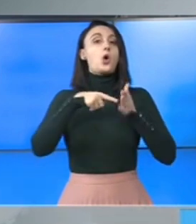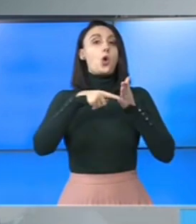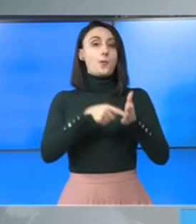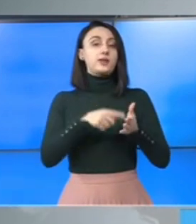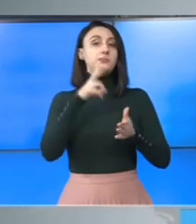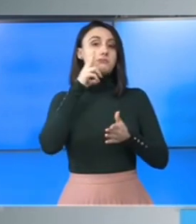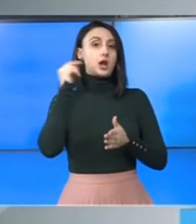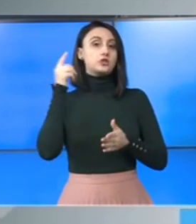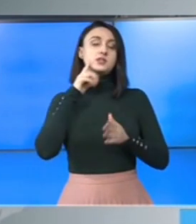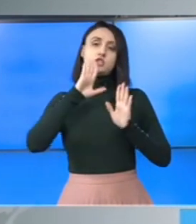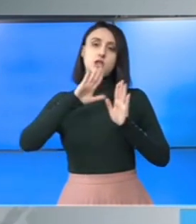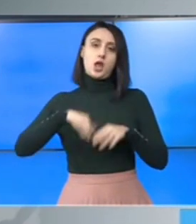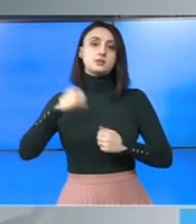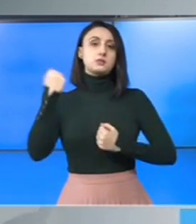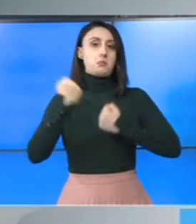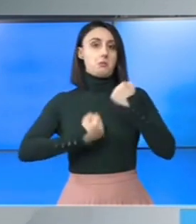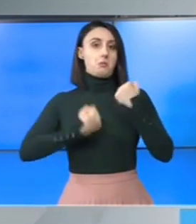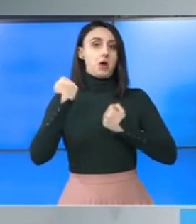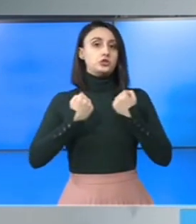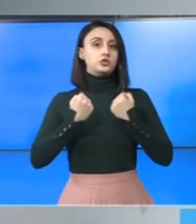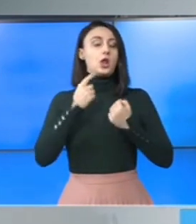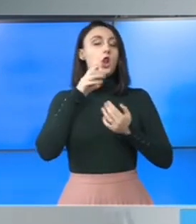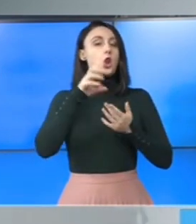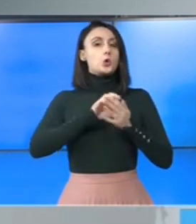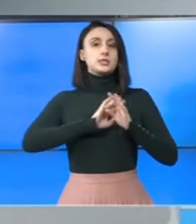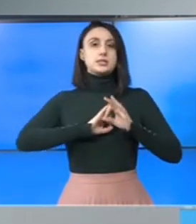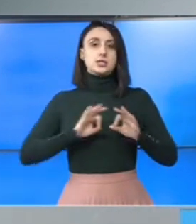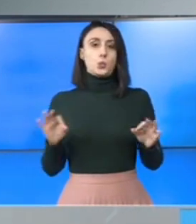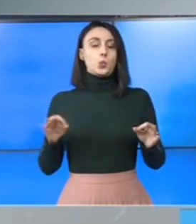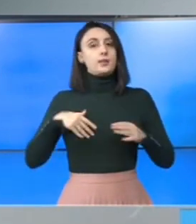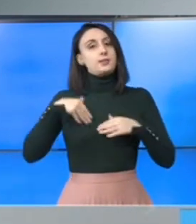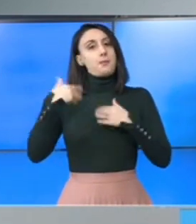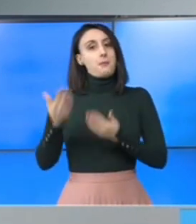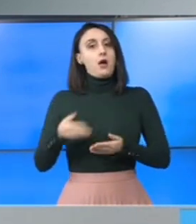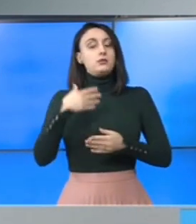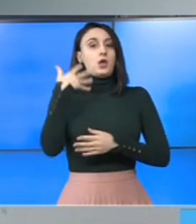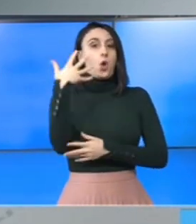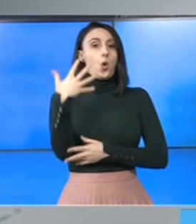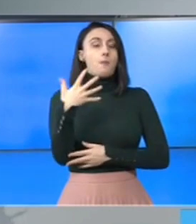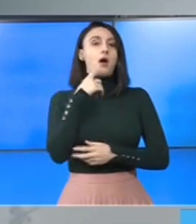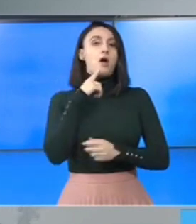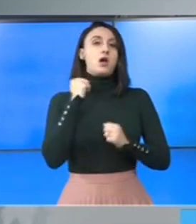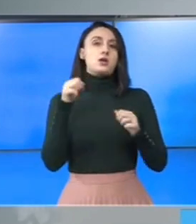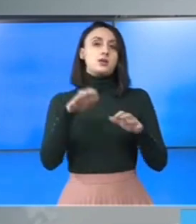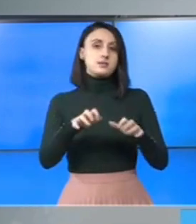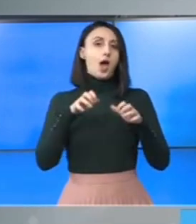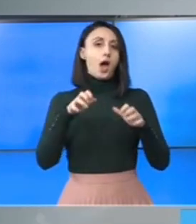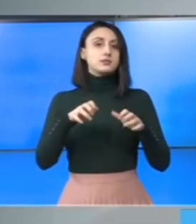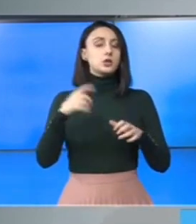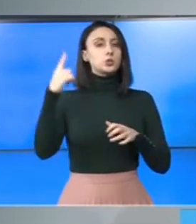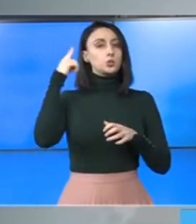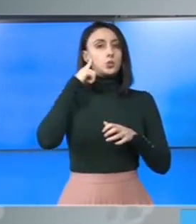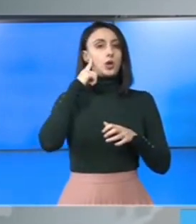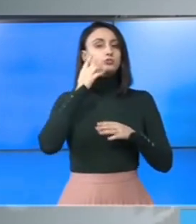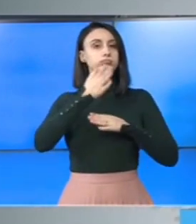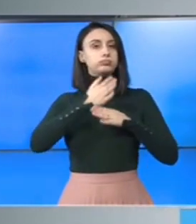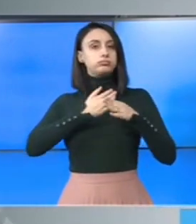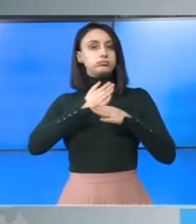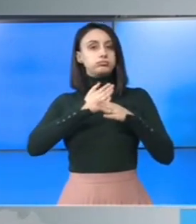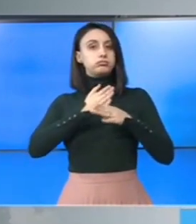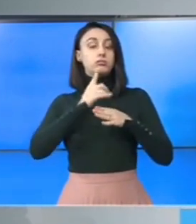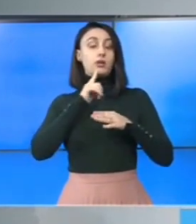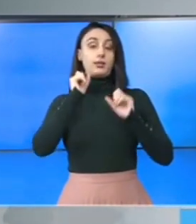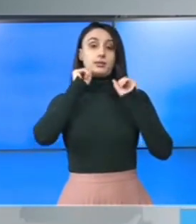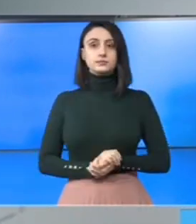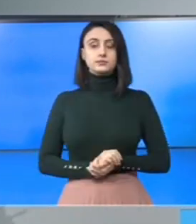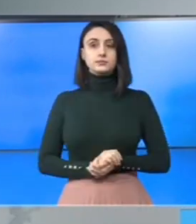brașovenilor să își lase autovehiculele în locuri sigure, departe de copacii înghețați. Sunetul drujbelor care răsunau la miezul nopții i-a